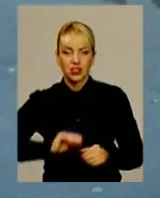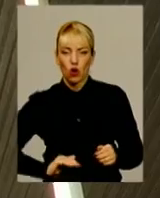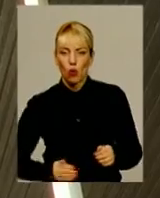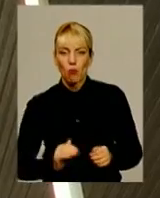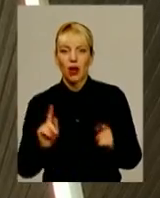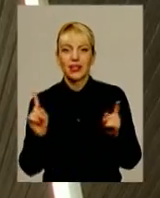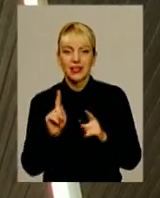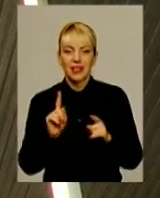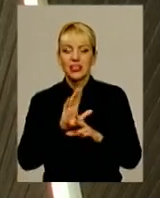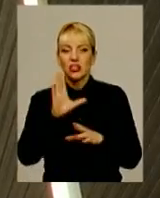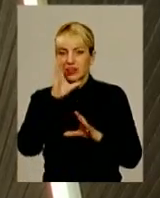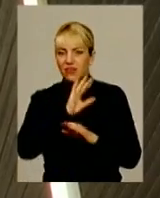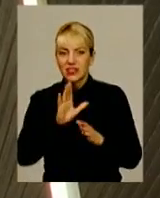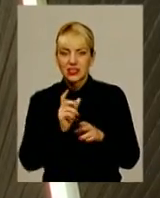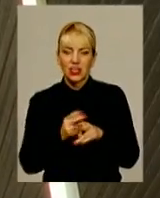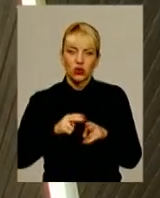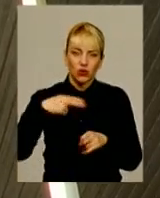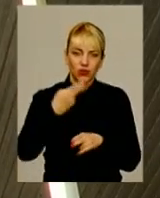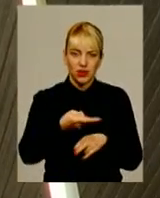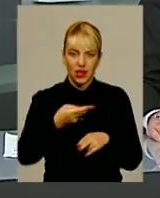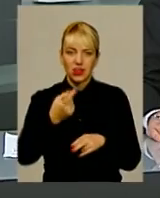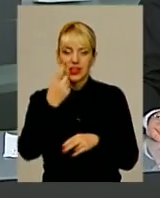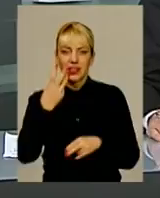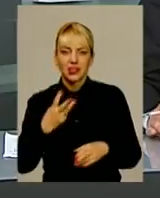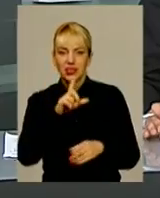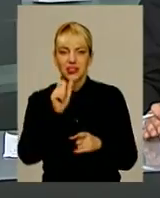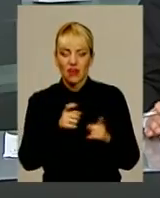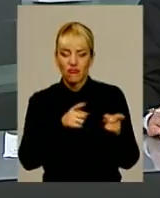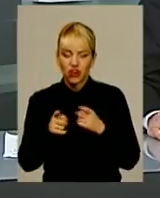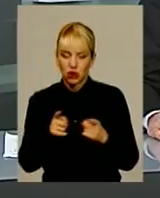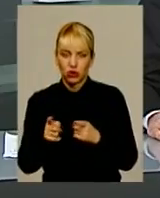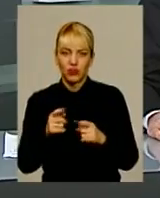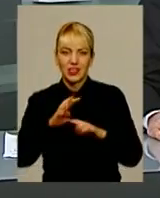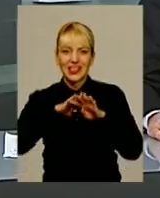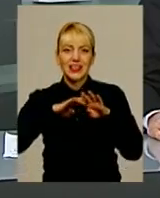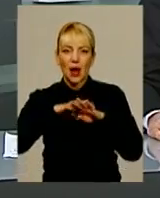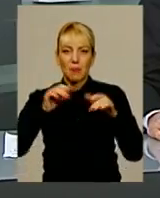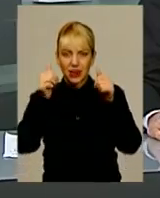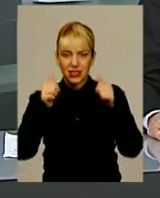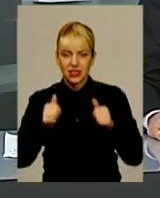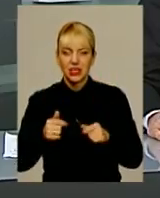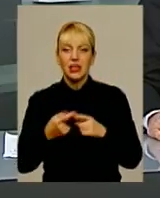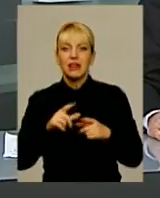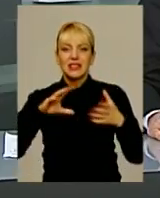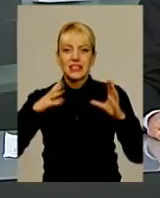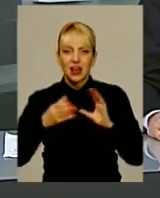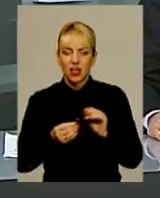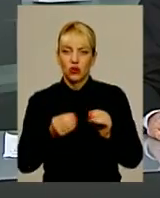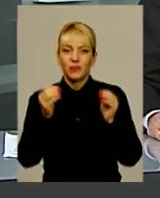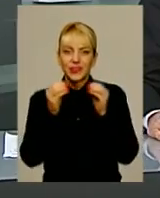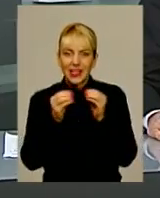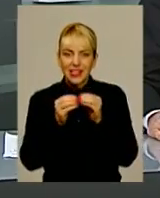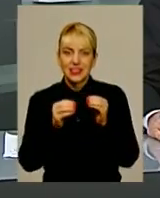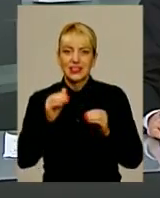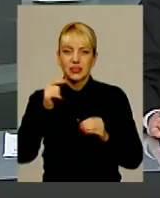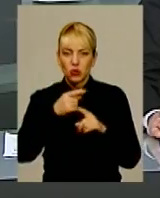ще не встигли доплатити третину за вже виготовлені таблиці. Загалом шкоди в електротрансі оцінюють в 10,5 тисяч